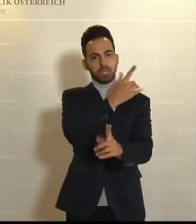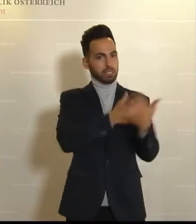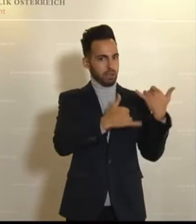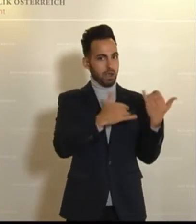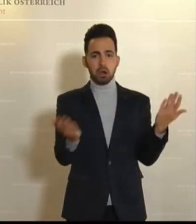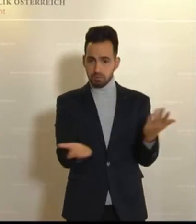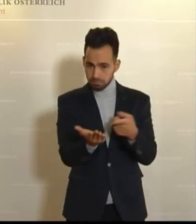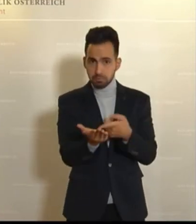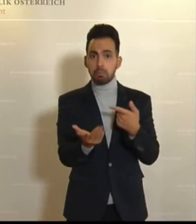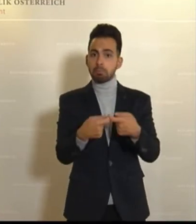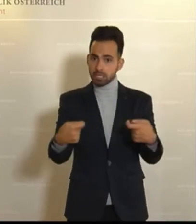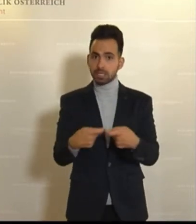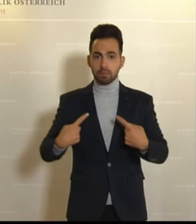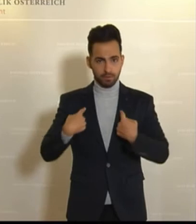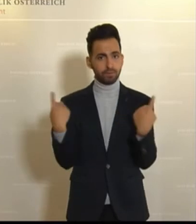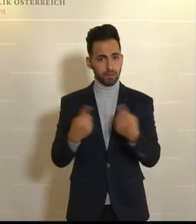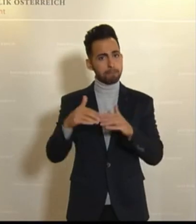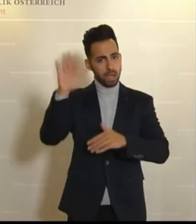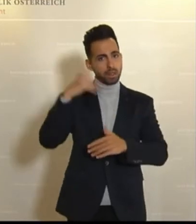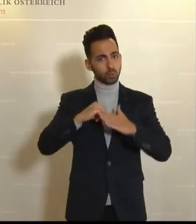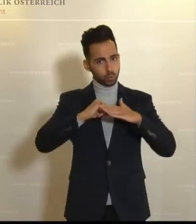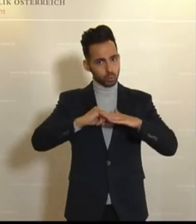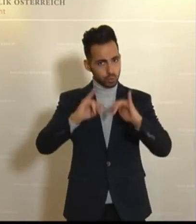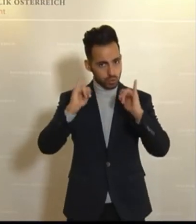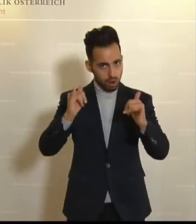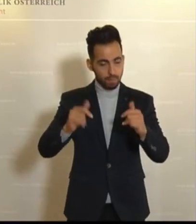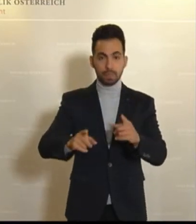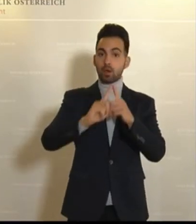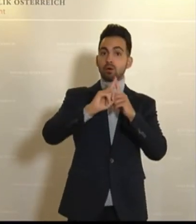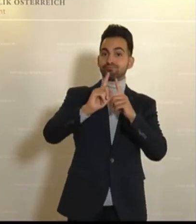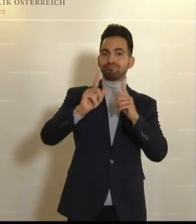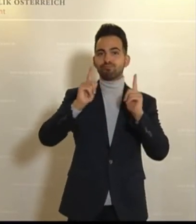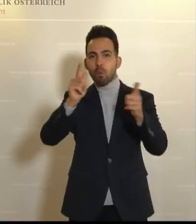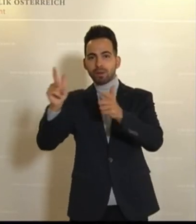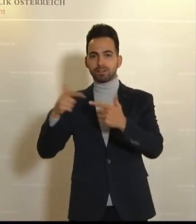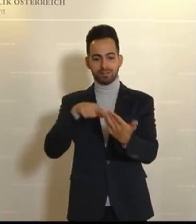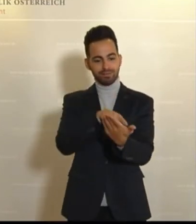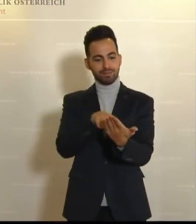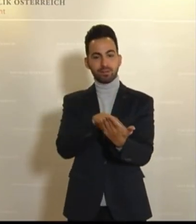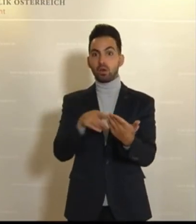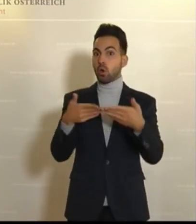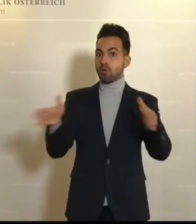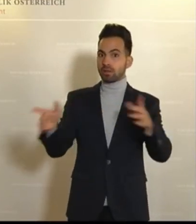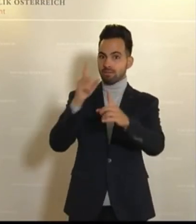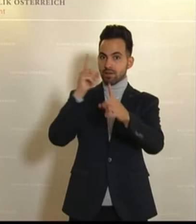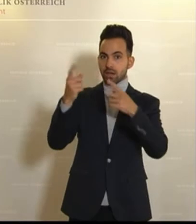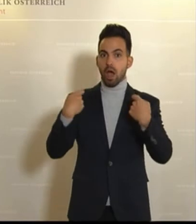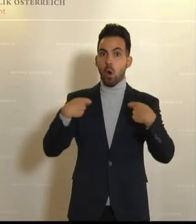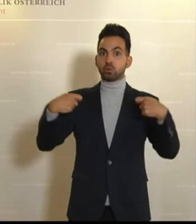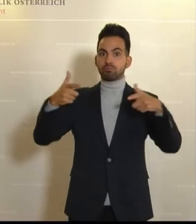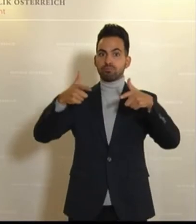unterstützen wir mehrheitlich. Man gibt in der Mobilität, namentlich natürlich ganz stark den Ausbau des öffentlichen Verkehrs,